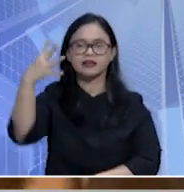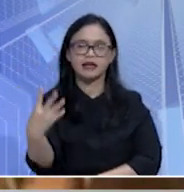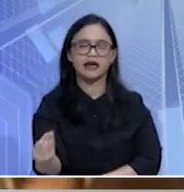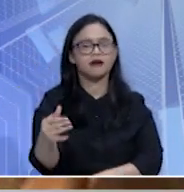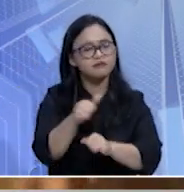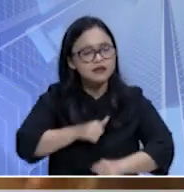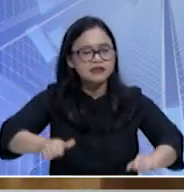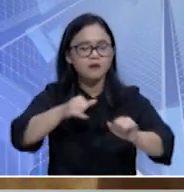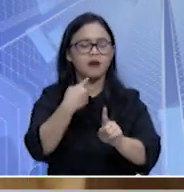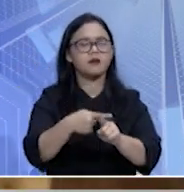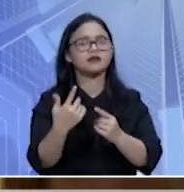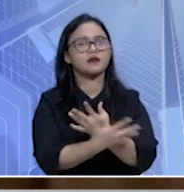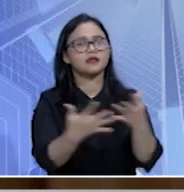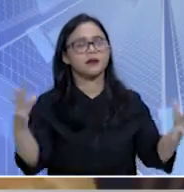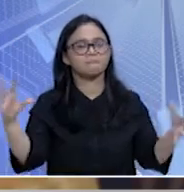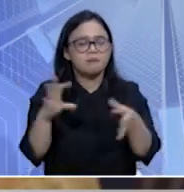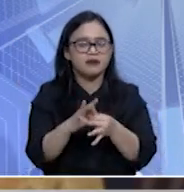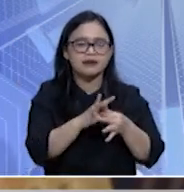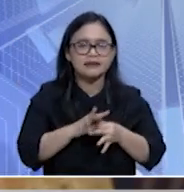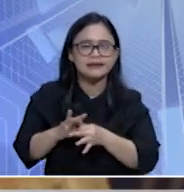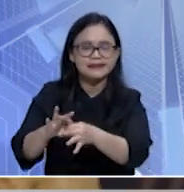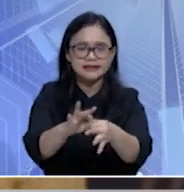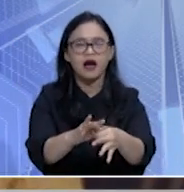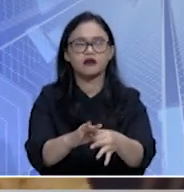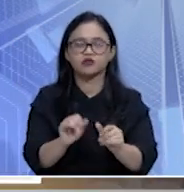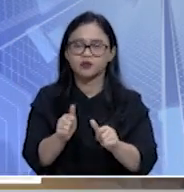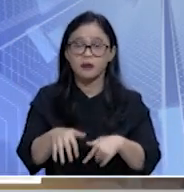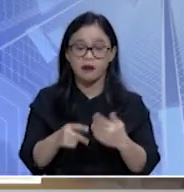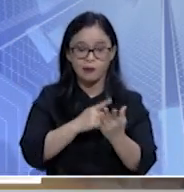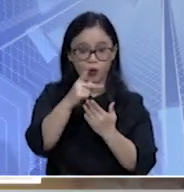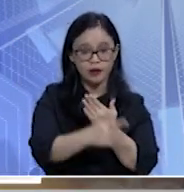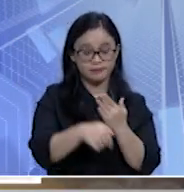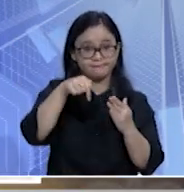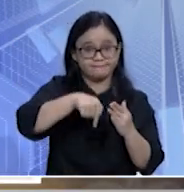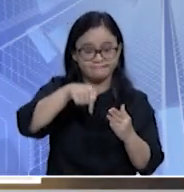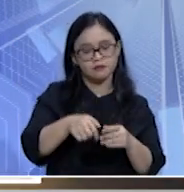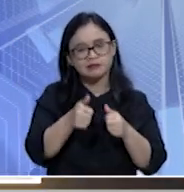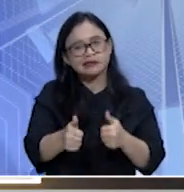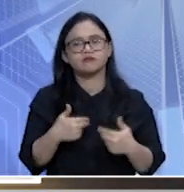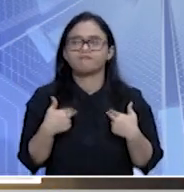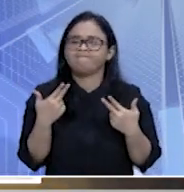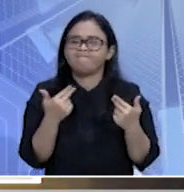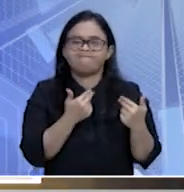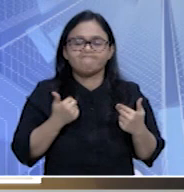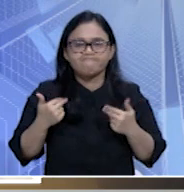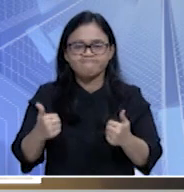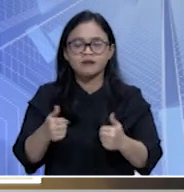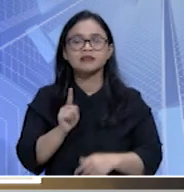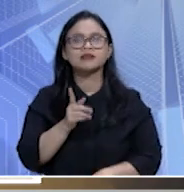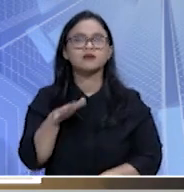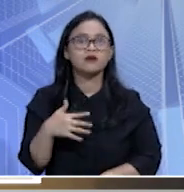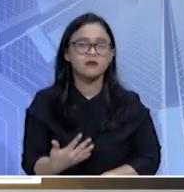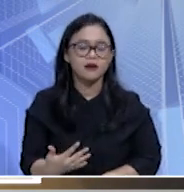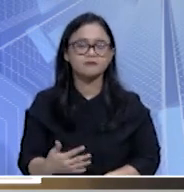keterlibatan masyarakat lokal. Dengan adanya program dari BTOC ini, sangat keren banget loh mas. Karena